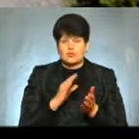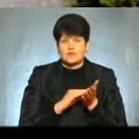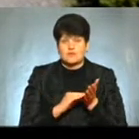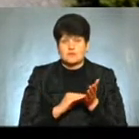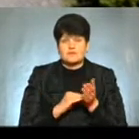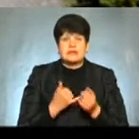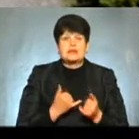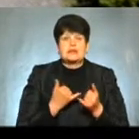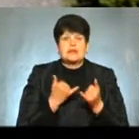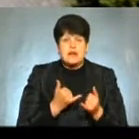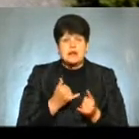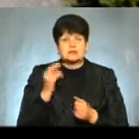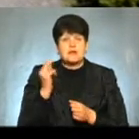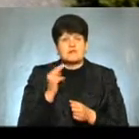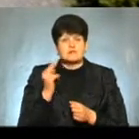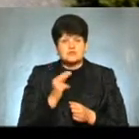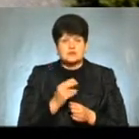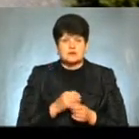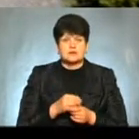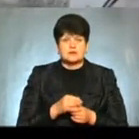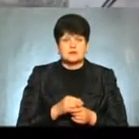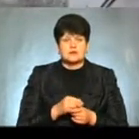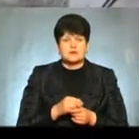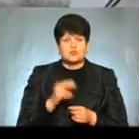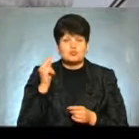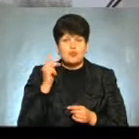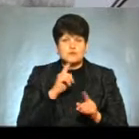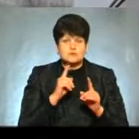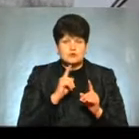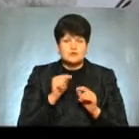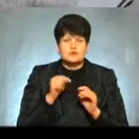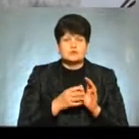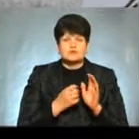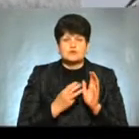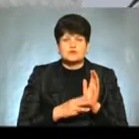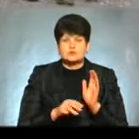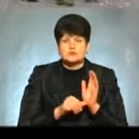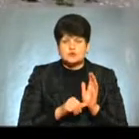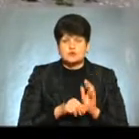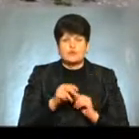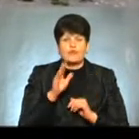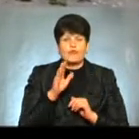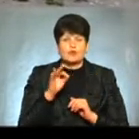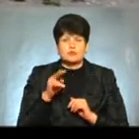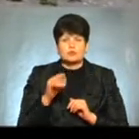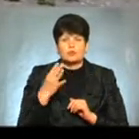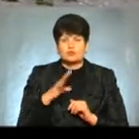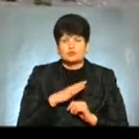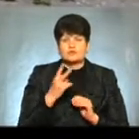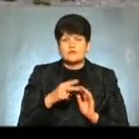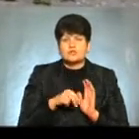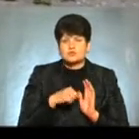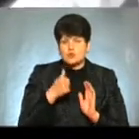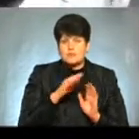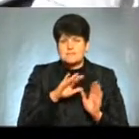для навчання, навж був і збори У 1986-му Володимиру Чарторинському було 26 років